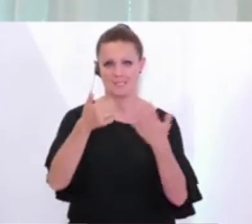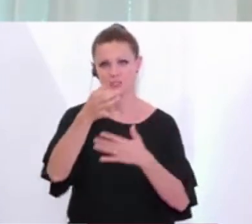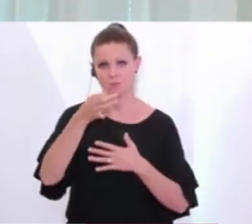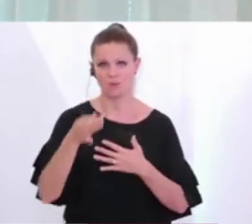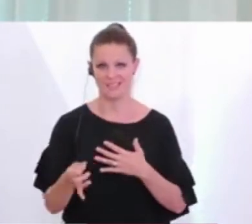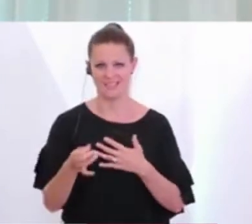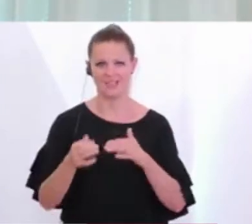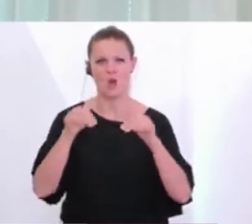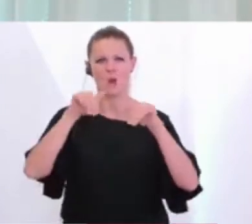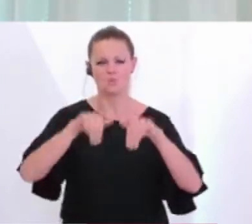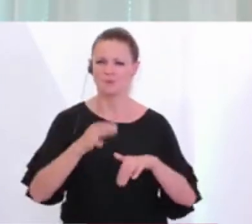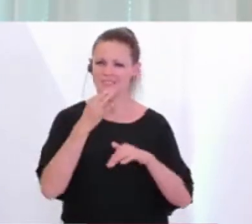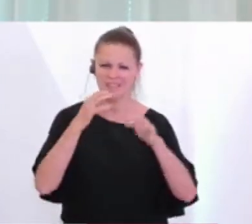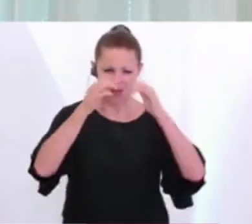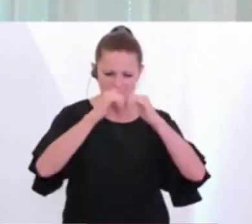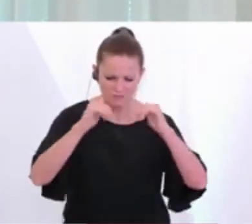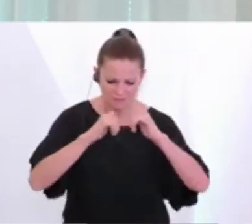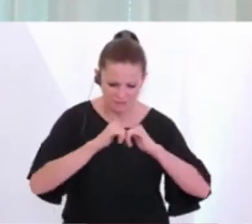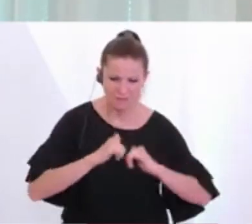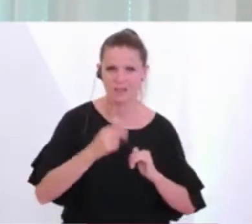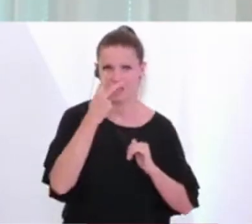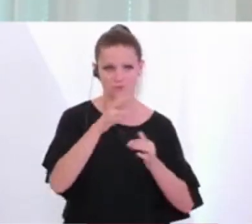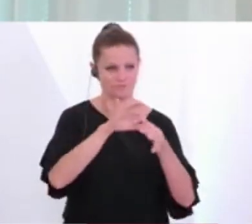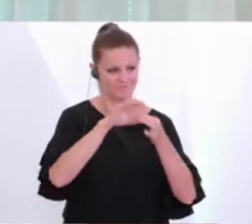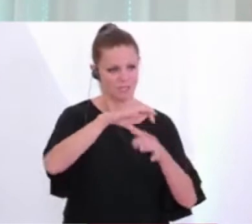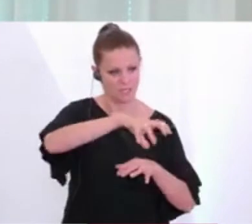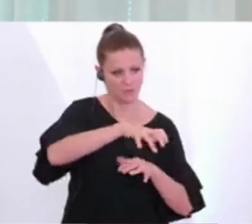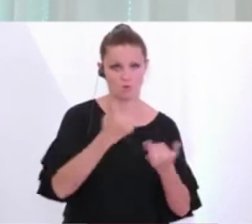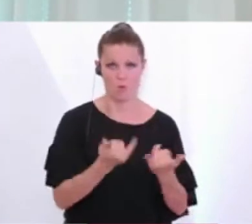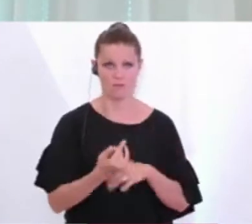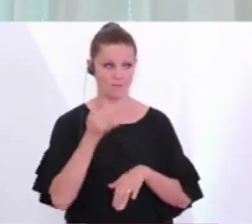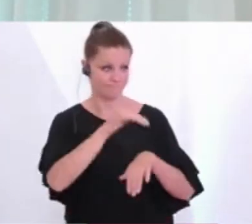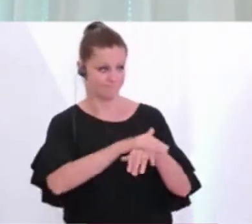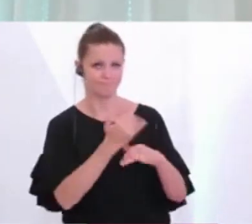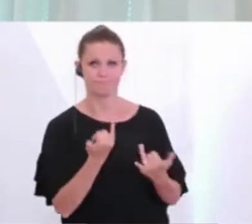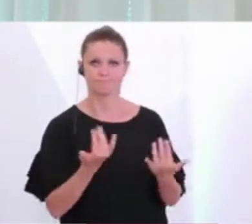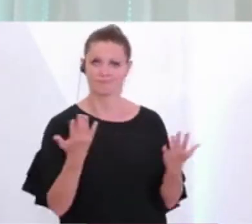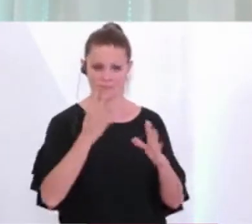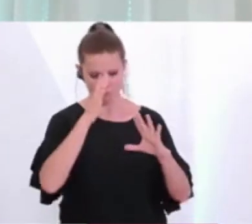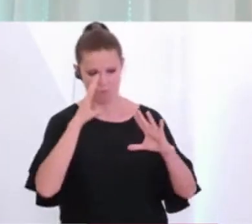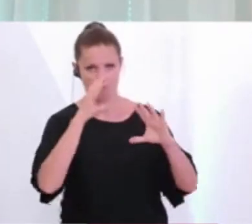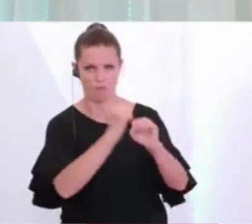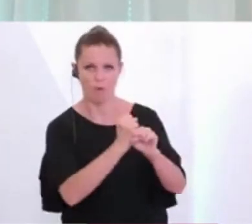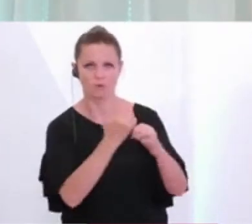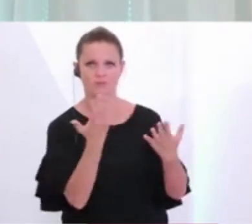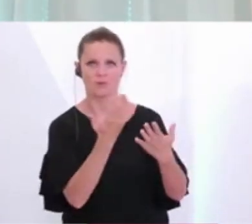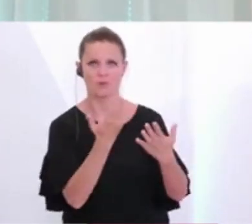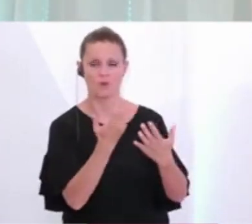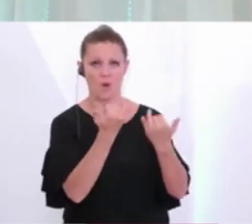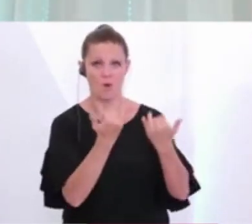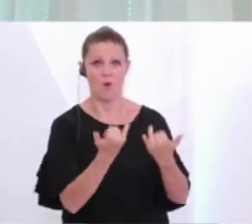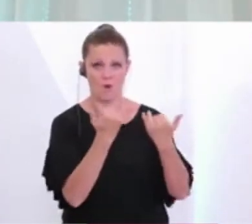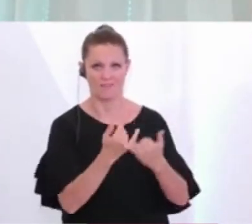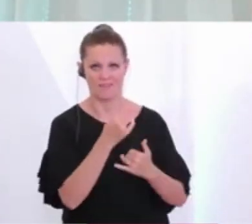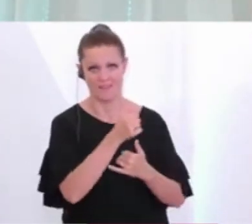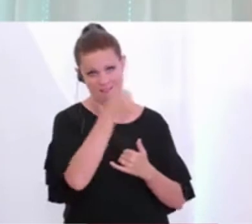aber differenziert immer nach Regionen ansehen müssen. Und da merken wir heute, dass es einen wirklichen Fokus gibt und der heißt heute